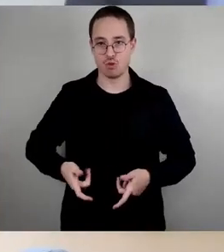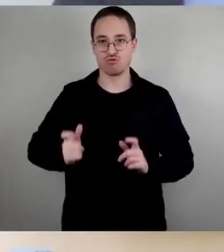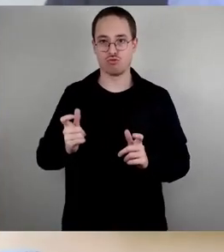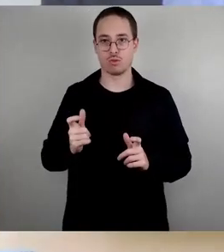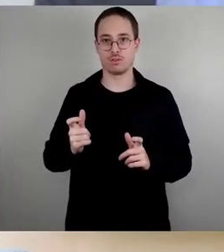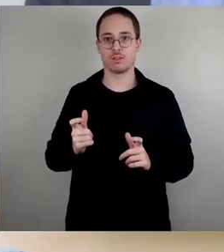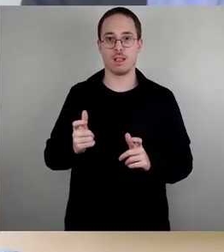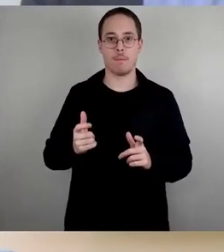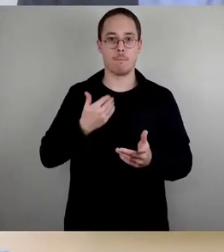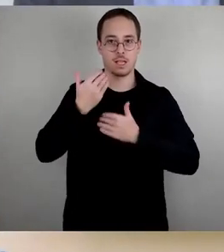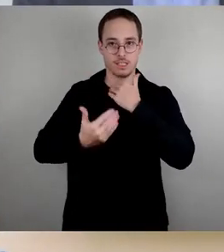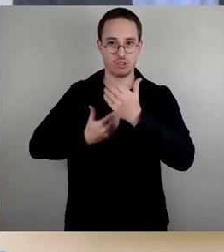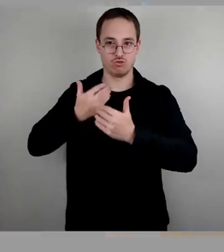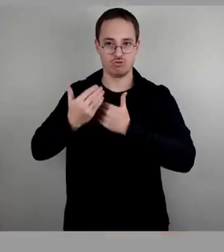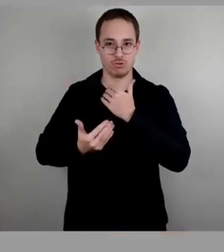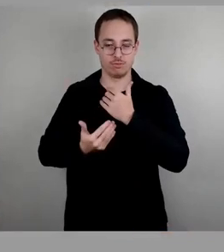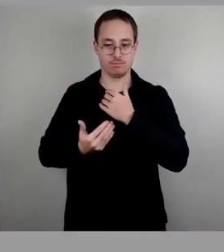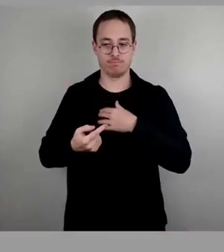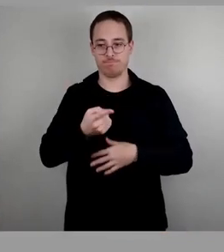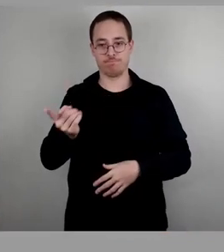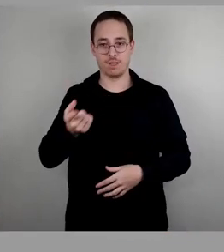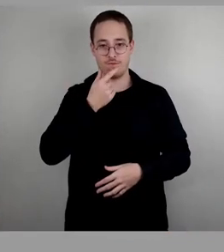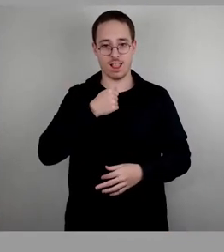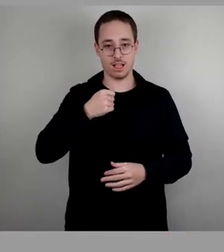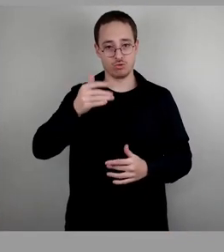Wer dem die Zustimmung geben möchte, den bitte ich jetzt um Stimmzeichen.